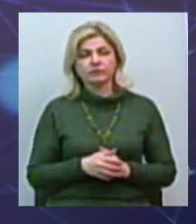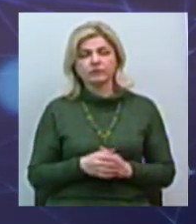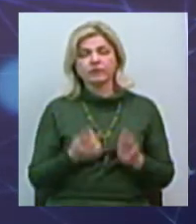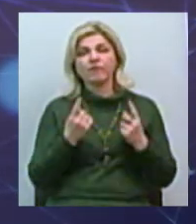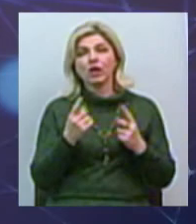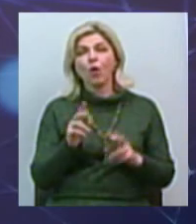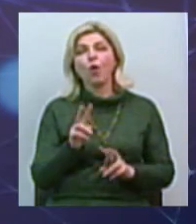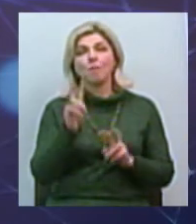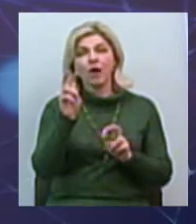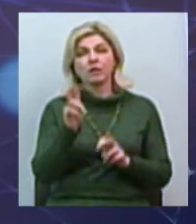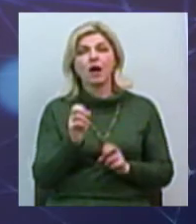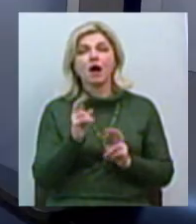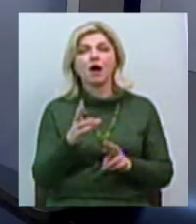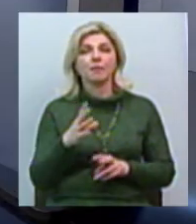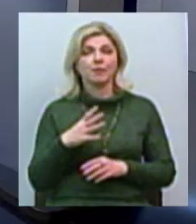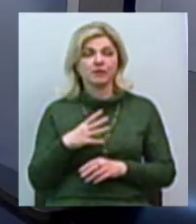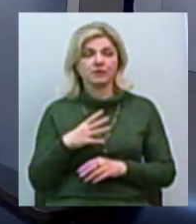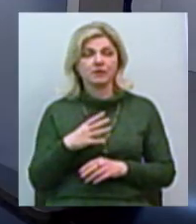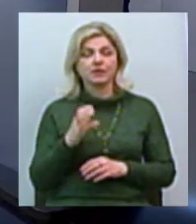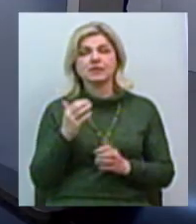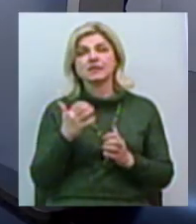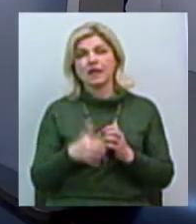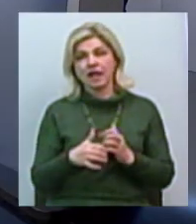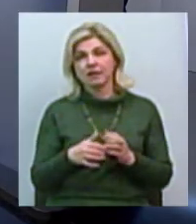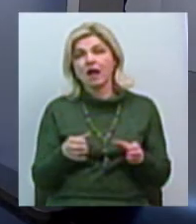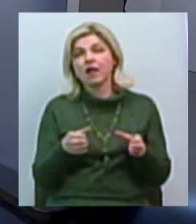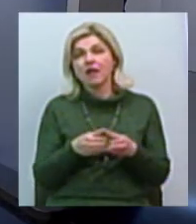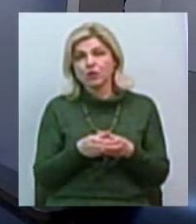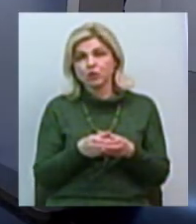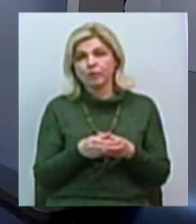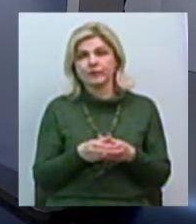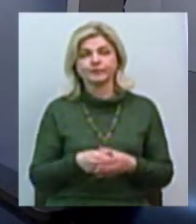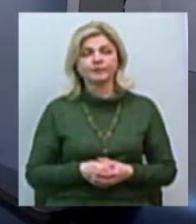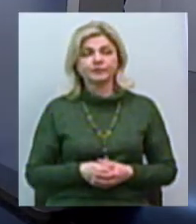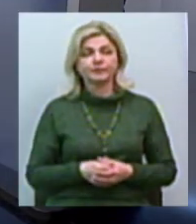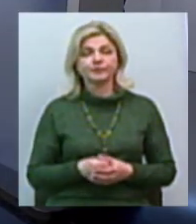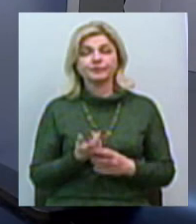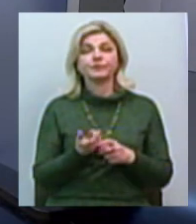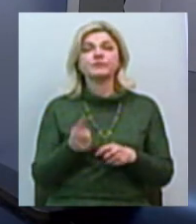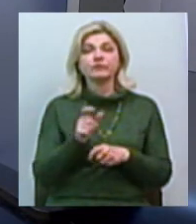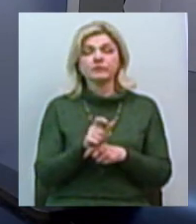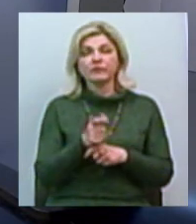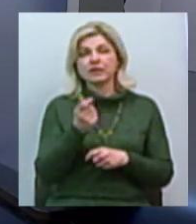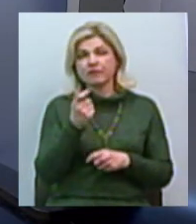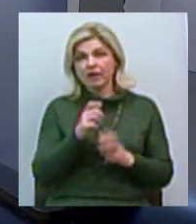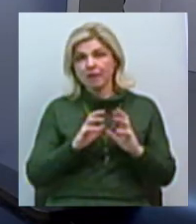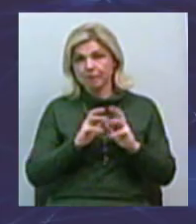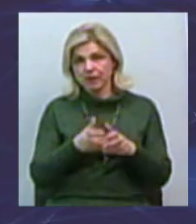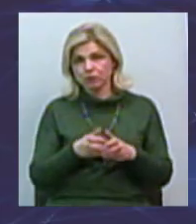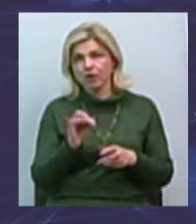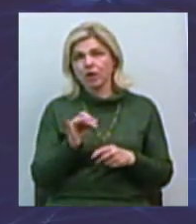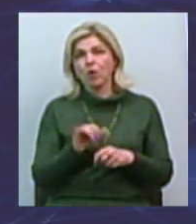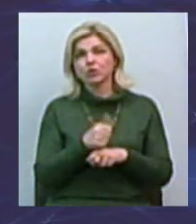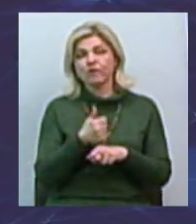компанію, а як бути із середнім класом, так, котрий… Отвітіть. В більшості цивілізованого світу і основним інвестором? Так, так.